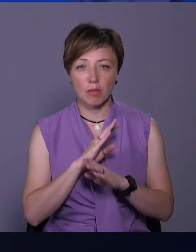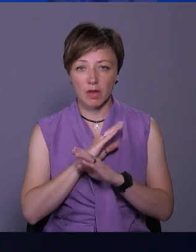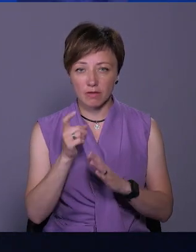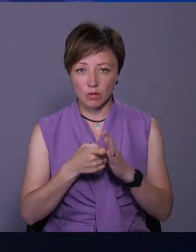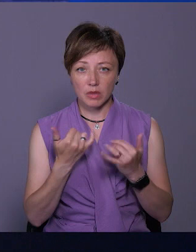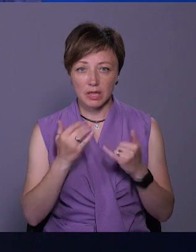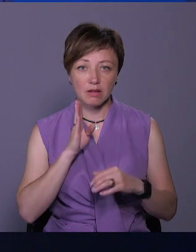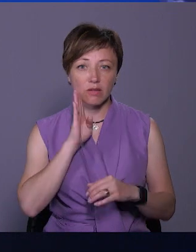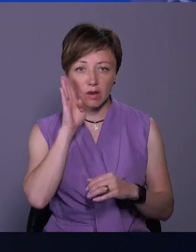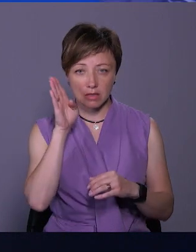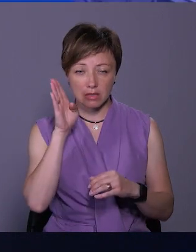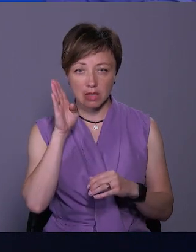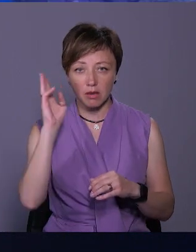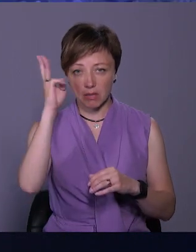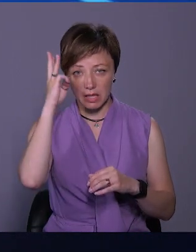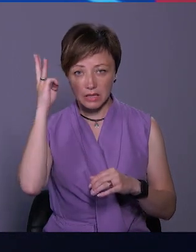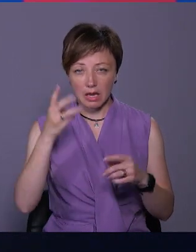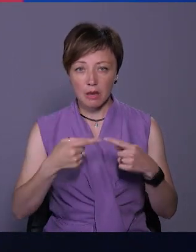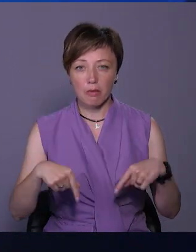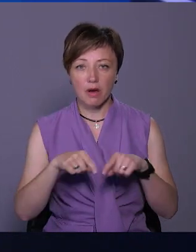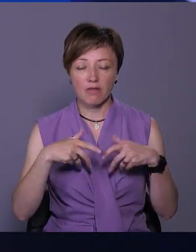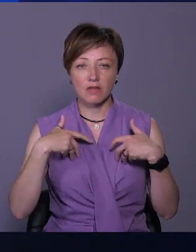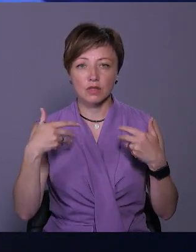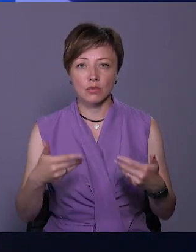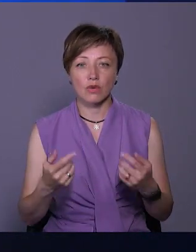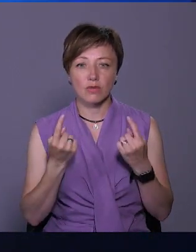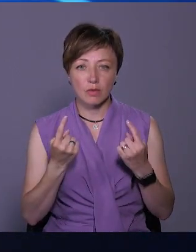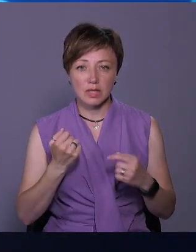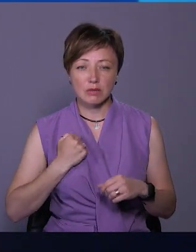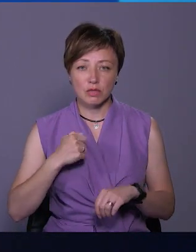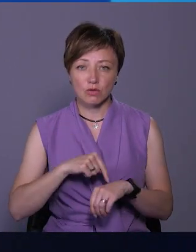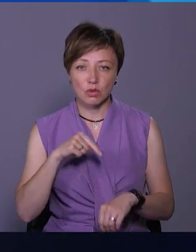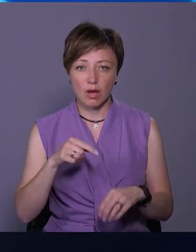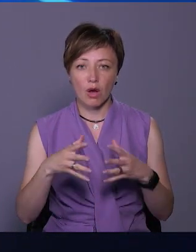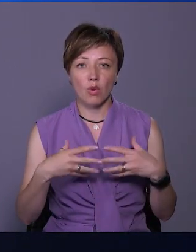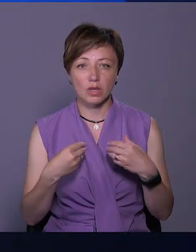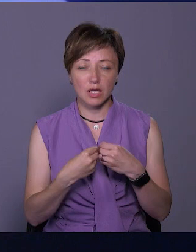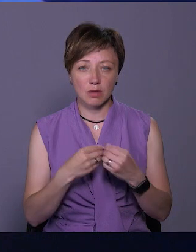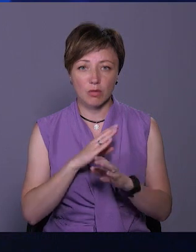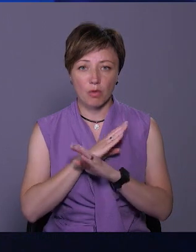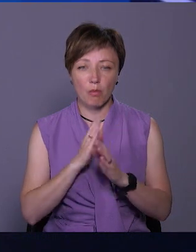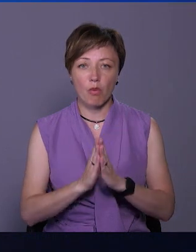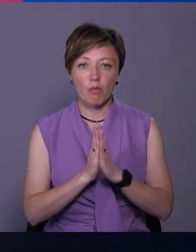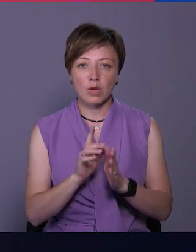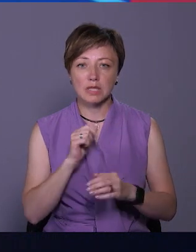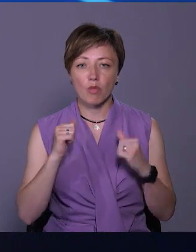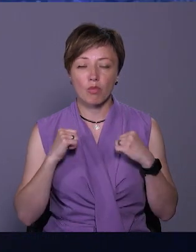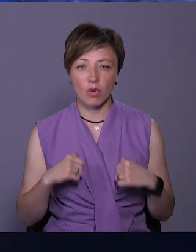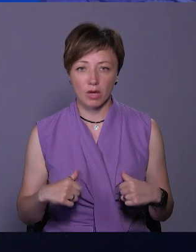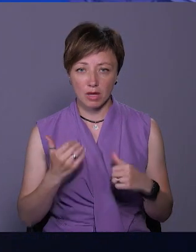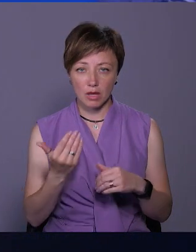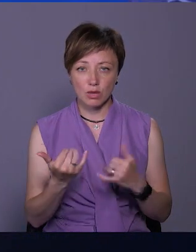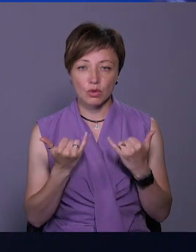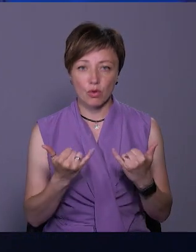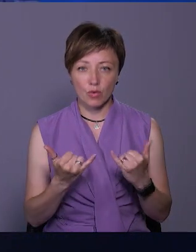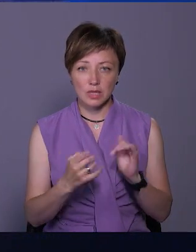відомо нині вранці. Хмельницька єпархія висловлює глибокі співчуття родині покійного. Помоляться за упокій Дмитра Махоти